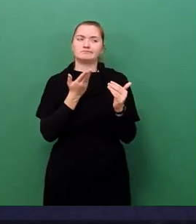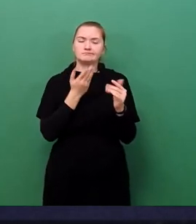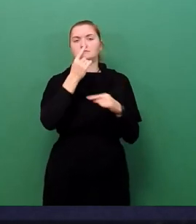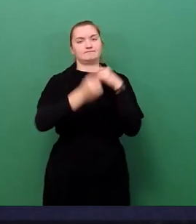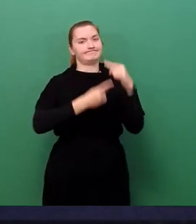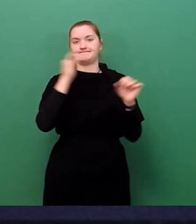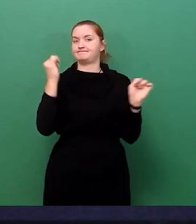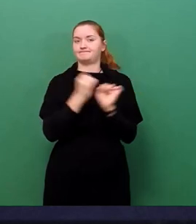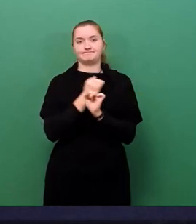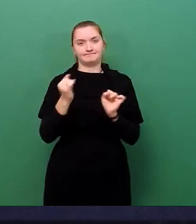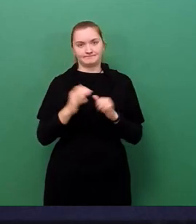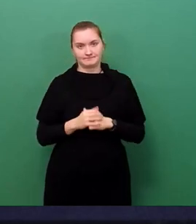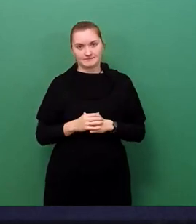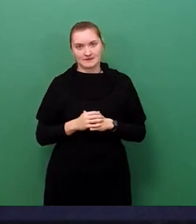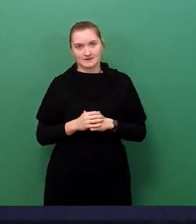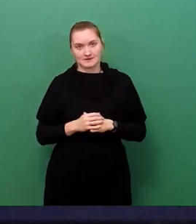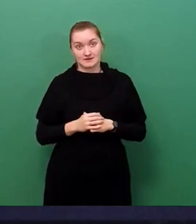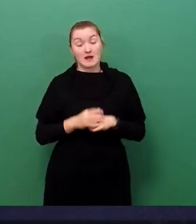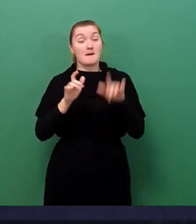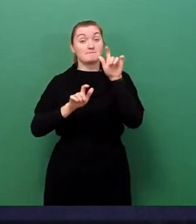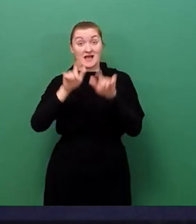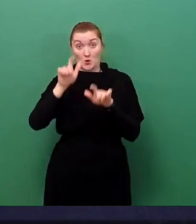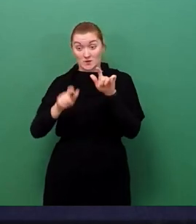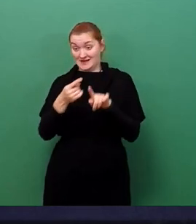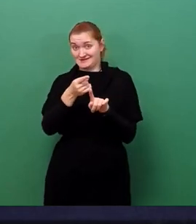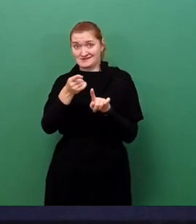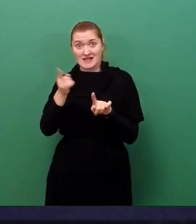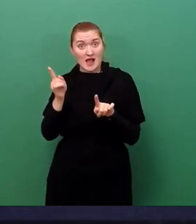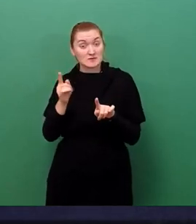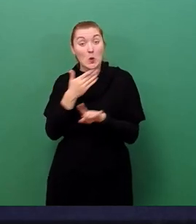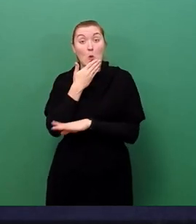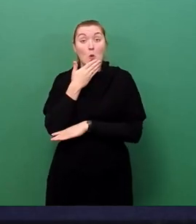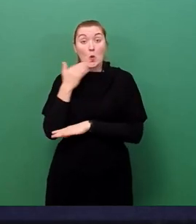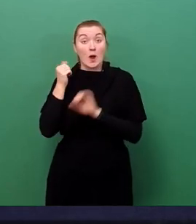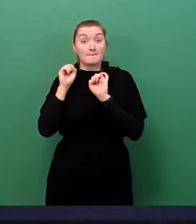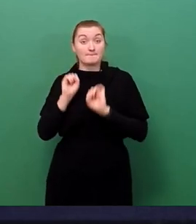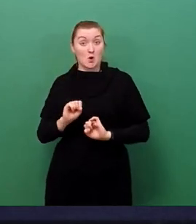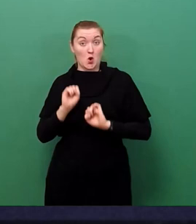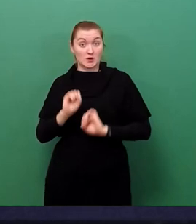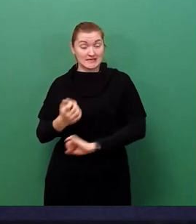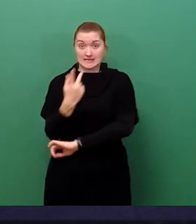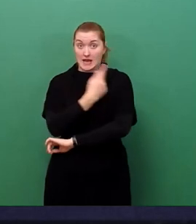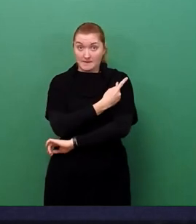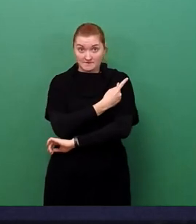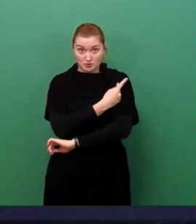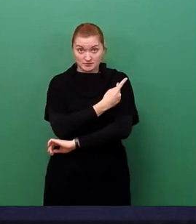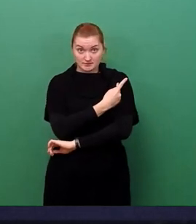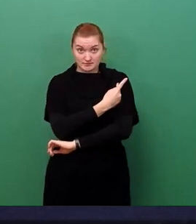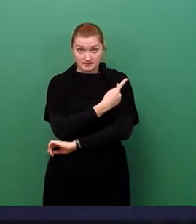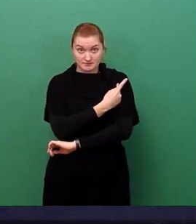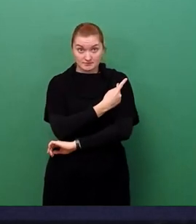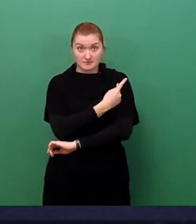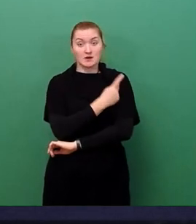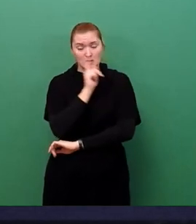Personen, für die keine Möglichkeit besteht, eine vollständige Impfung zu erlangen, müssen dagegen weiter